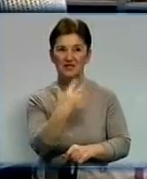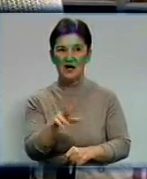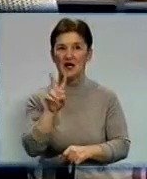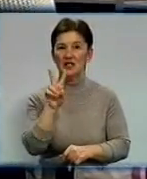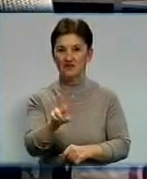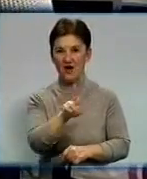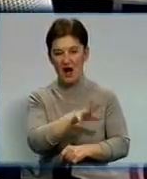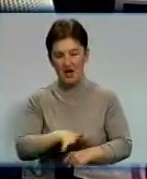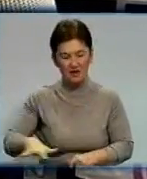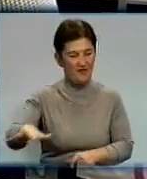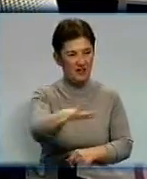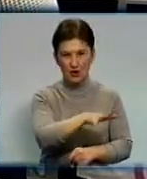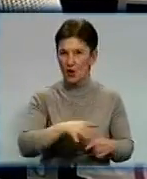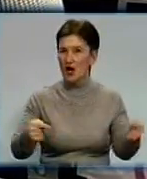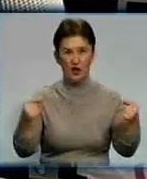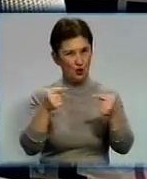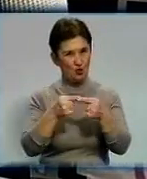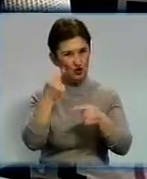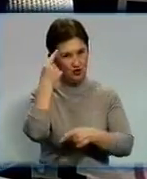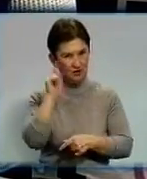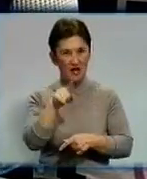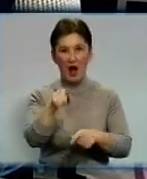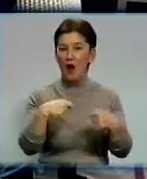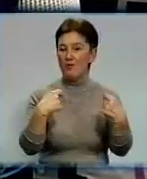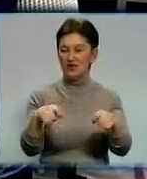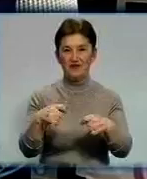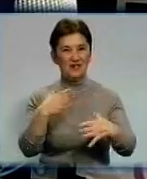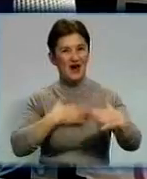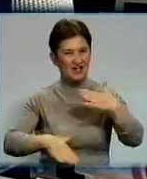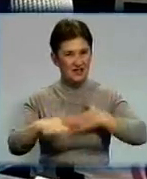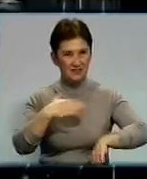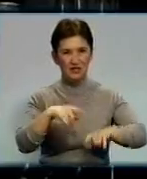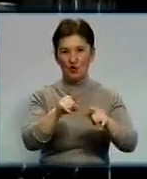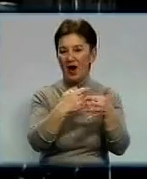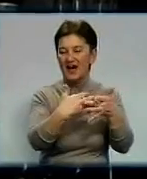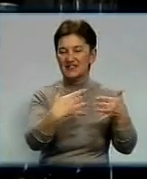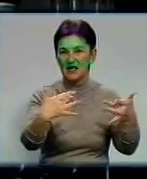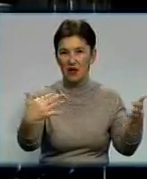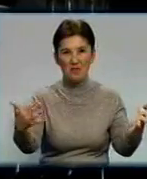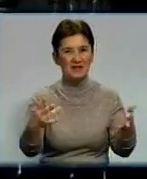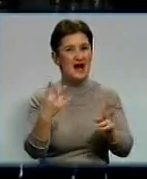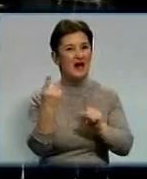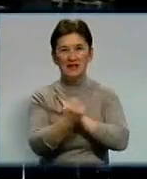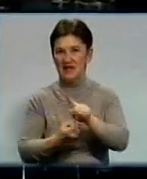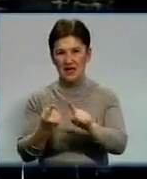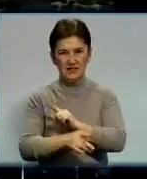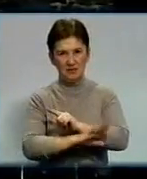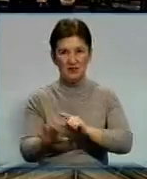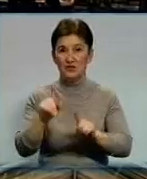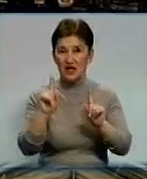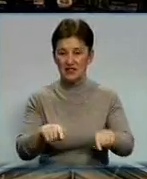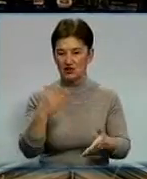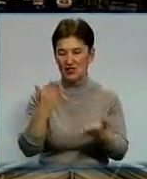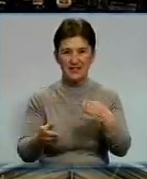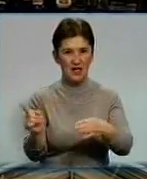точно знаю. Продавчиня Валентина радіє, що асортимент товару у її магазині не зміниться, навіть якщо нові норми все ж